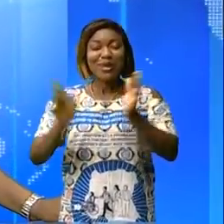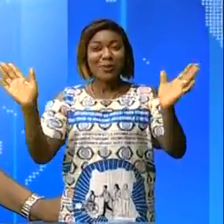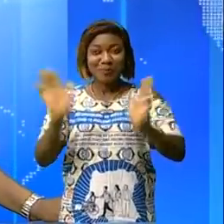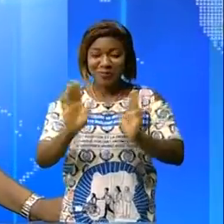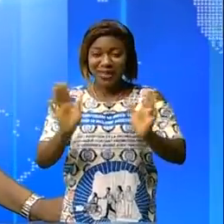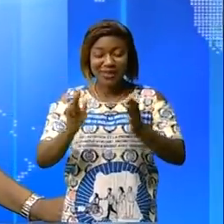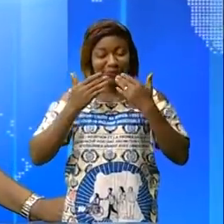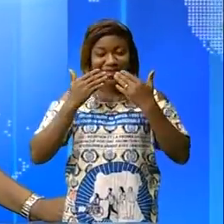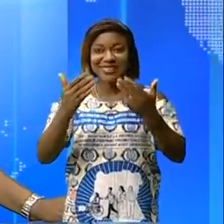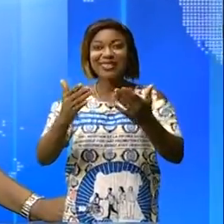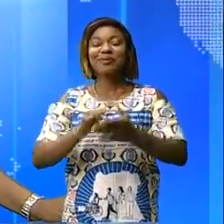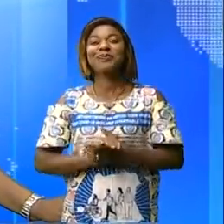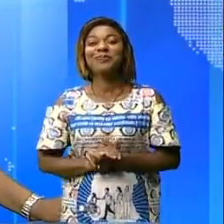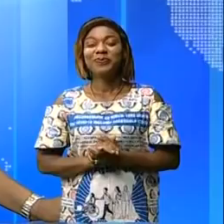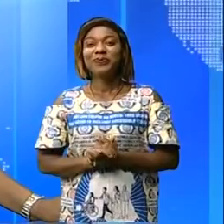retrouve encore demain au revoir